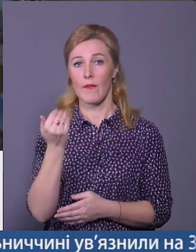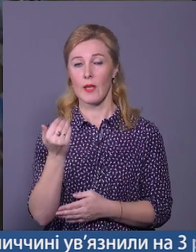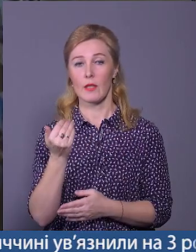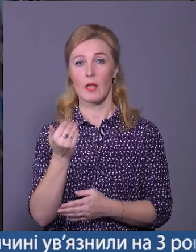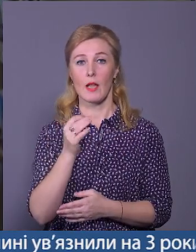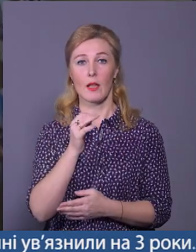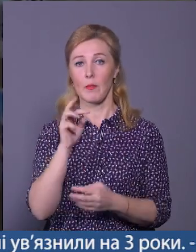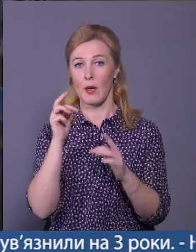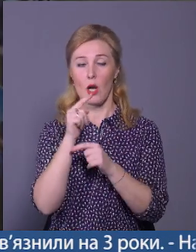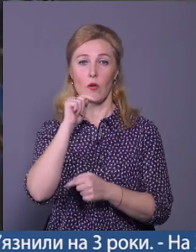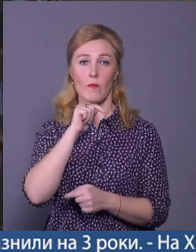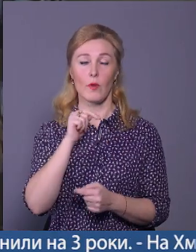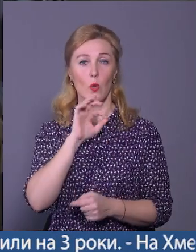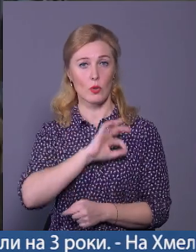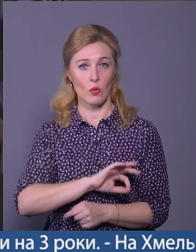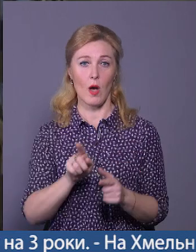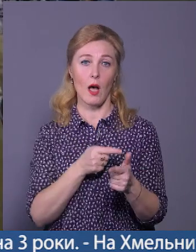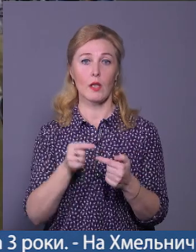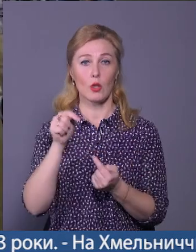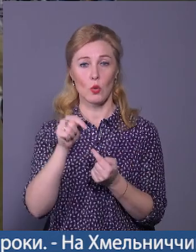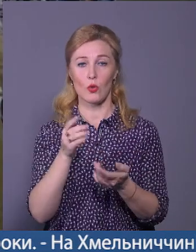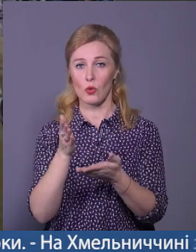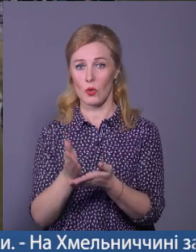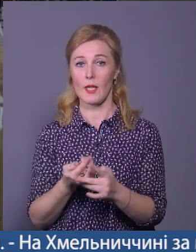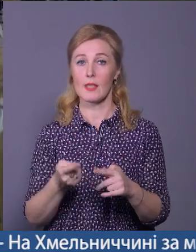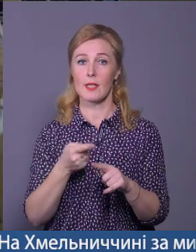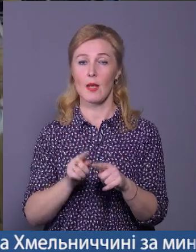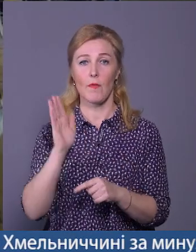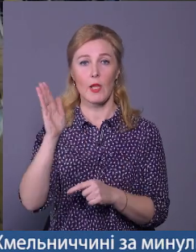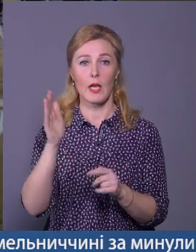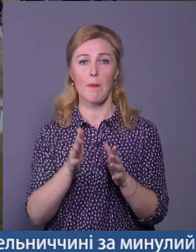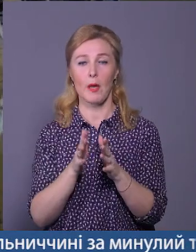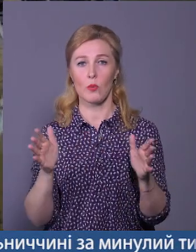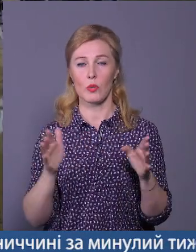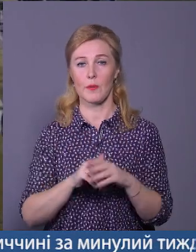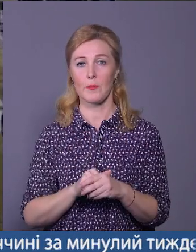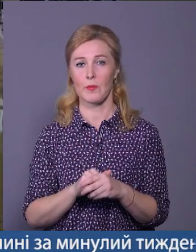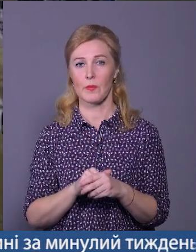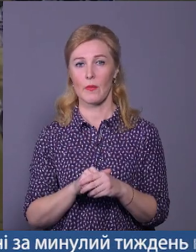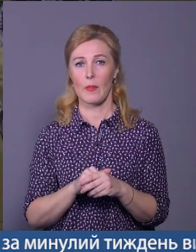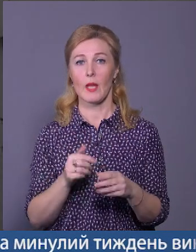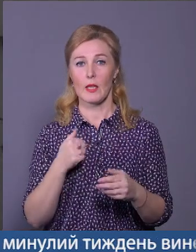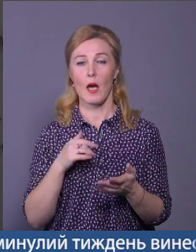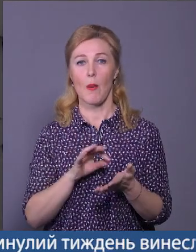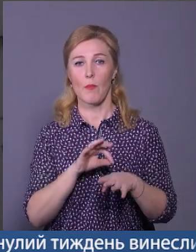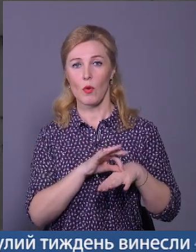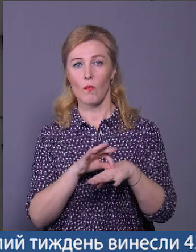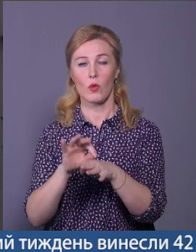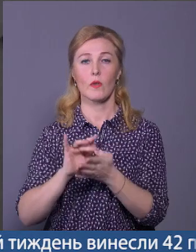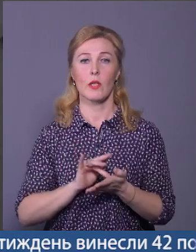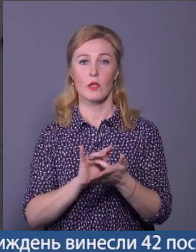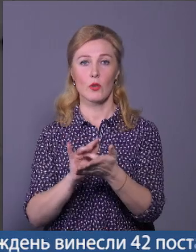чином використовується, але він точно є. І я впевнений, що це велике майбутнє. Навіть ті екскурсії, які я пораненим, наприклад, солдатам, я бачив, що це